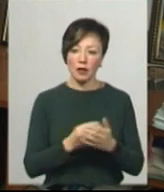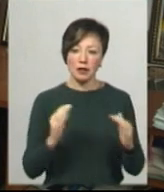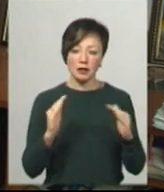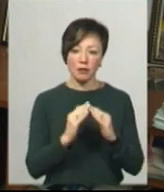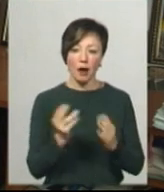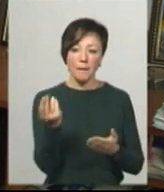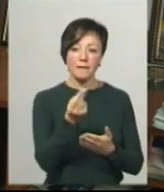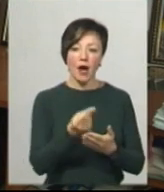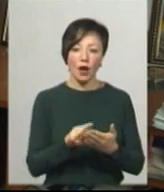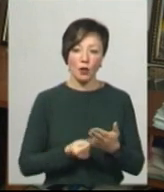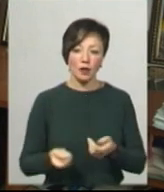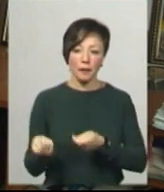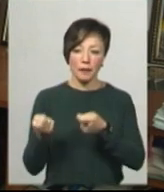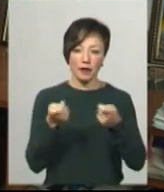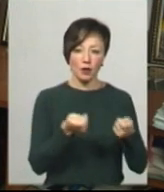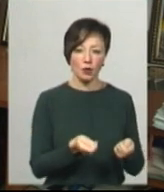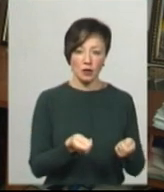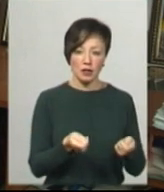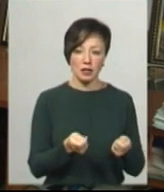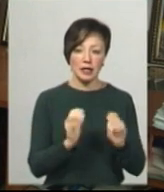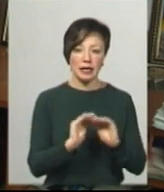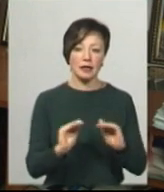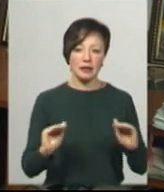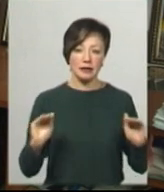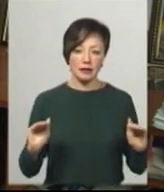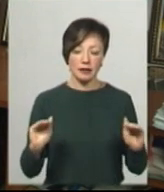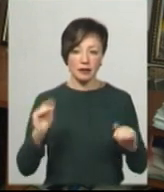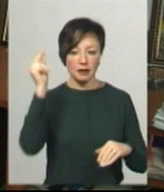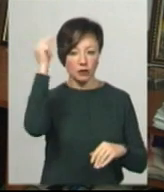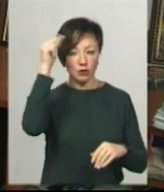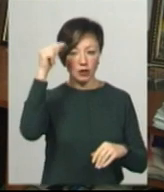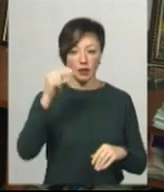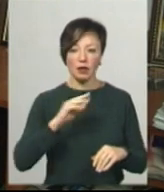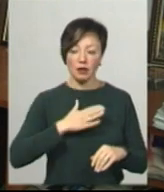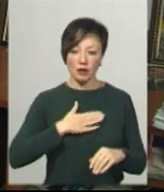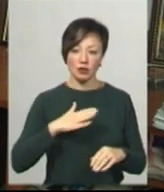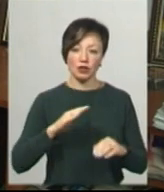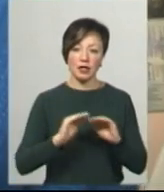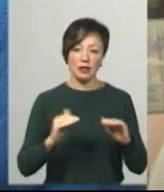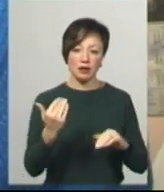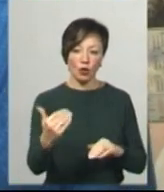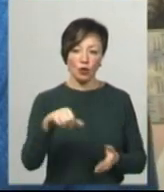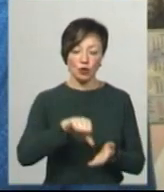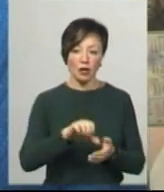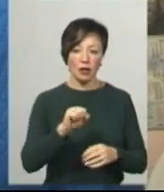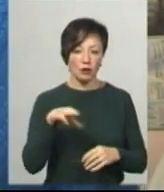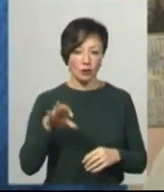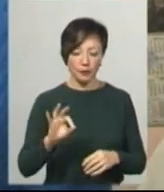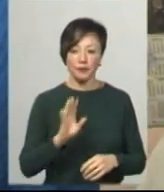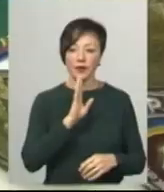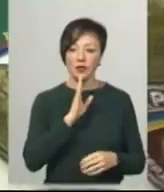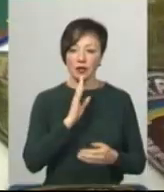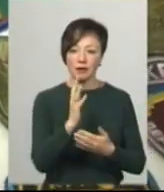Малюнки приносять школярі, теж діти наших учасників бойових дій. Також волонтерка